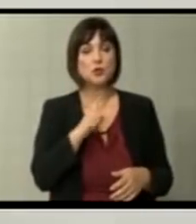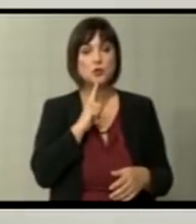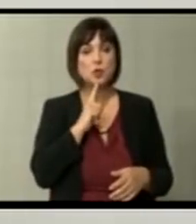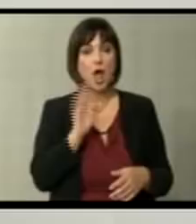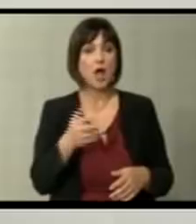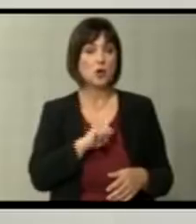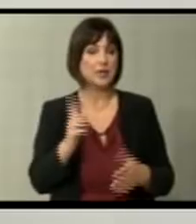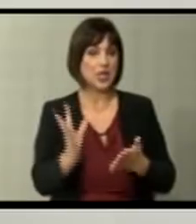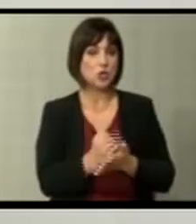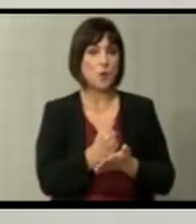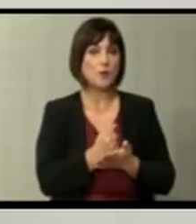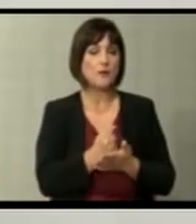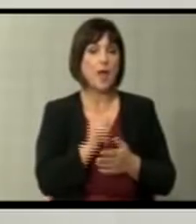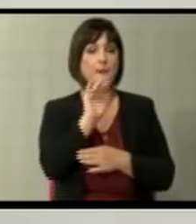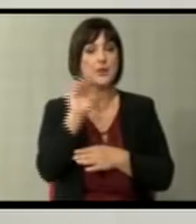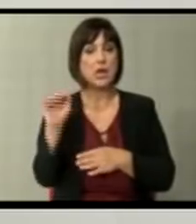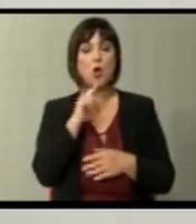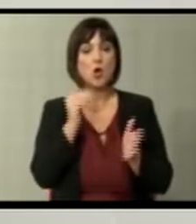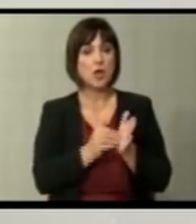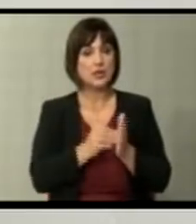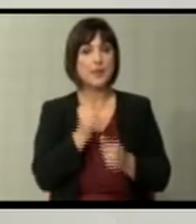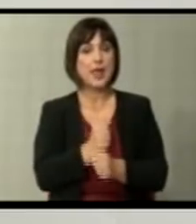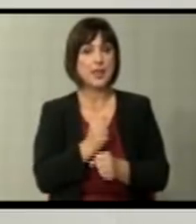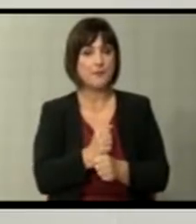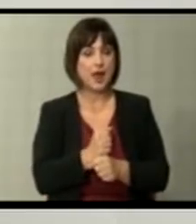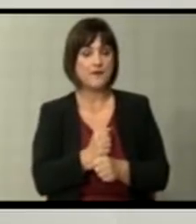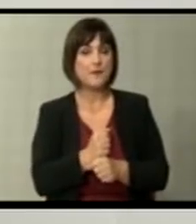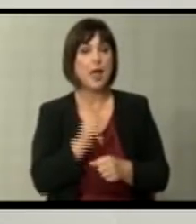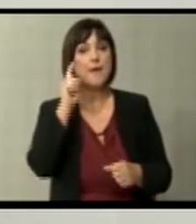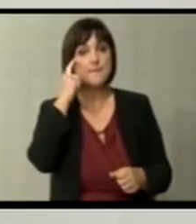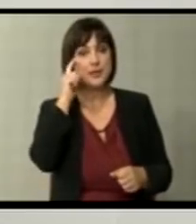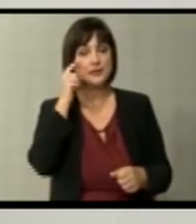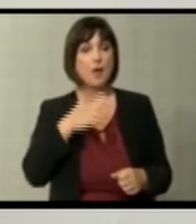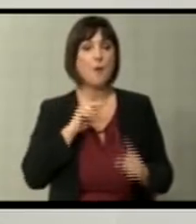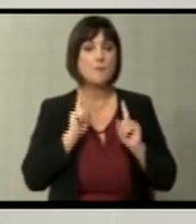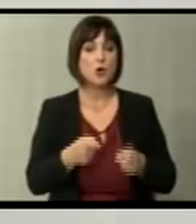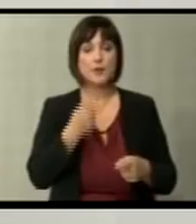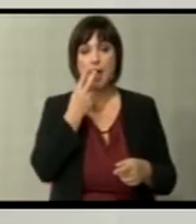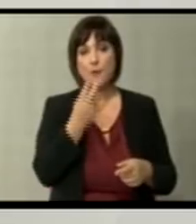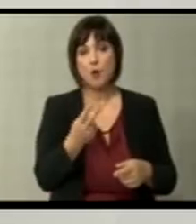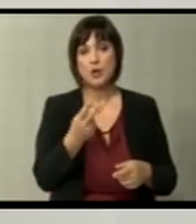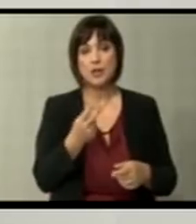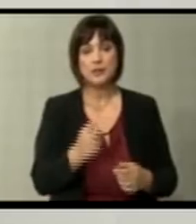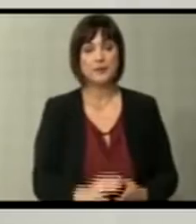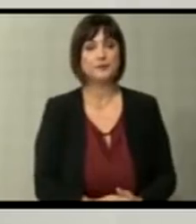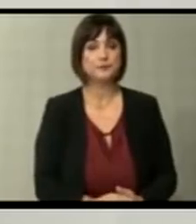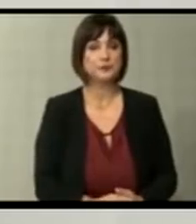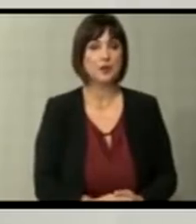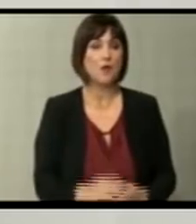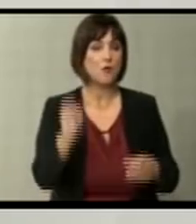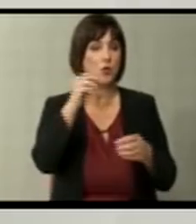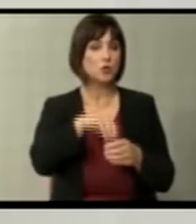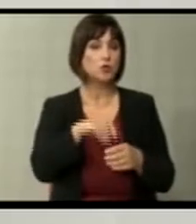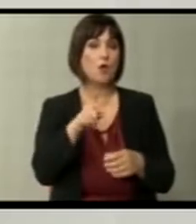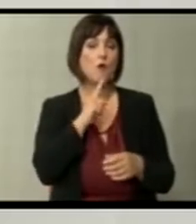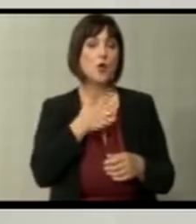ако не добиеме препорка што би требало да направиме, мислам дека мораме да погледнеме, включувајќи